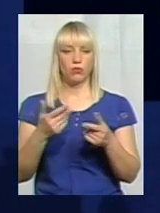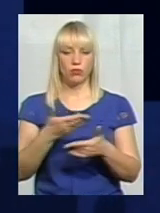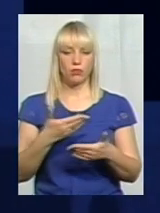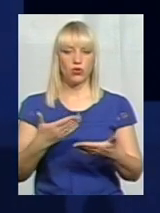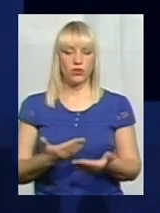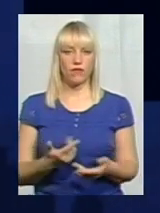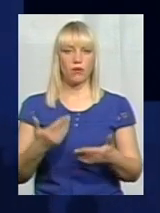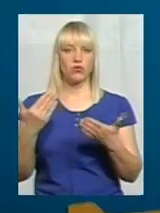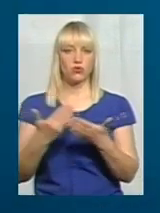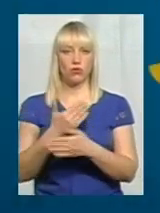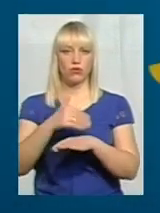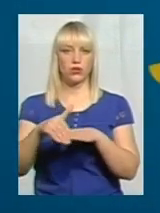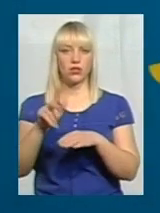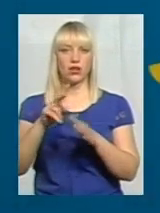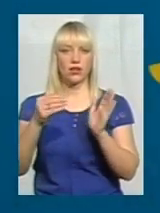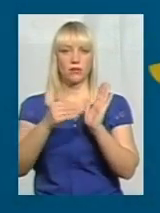вказана в декларації.